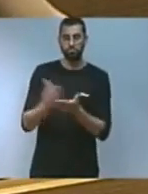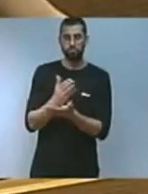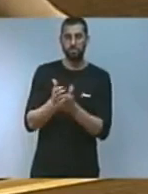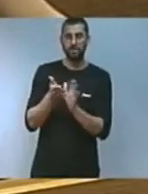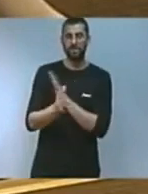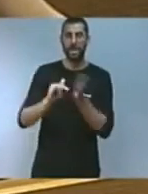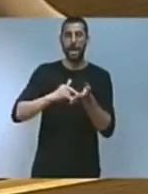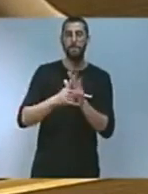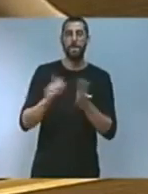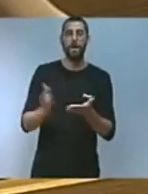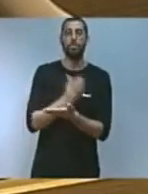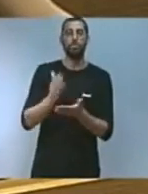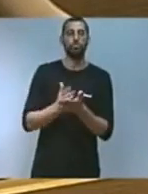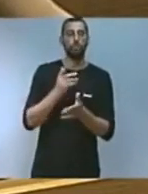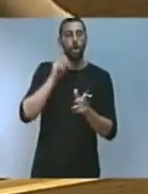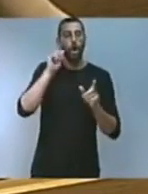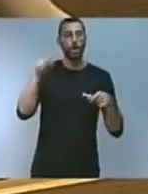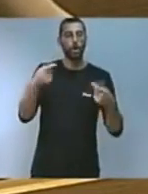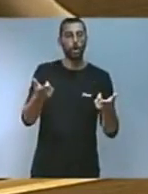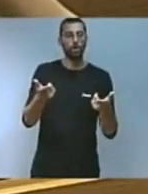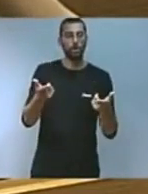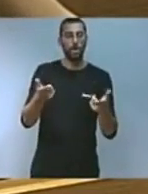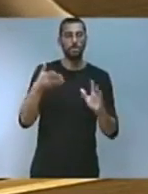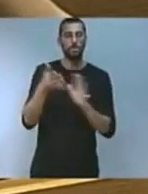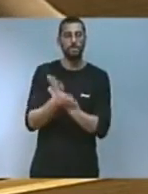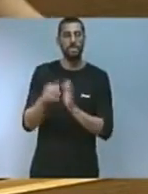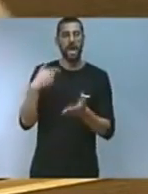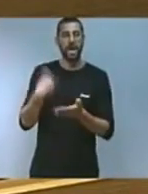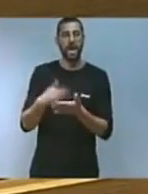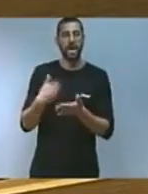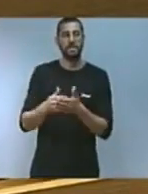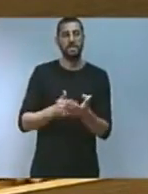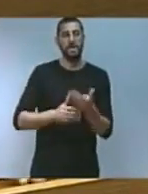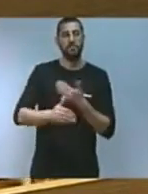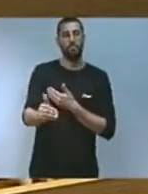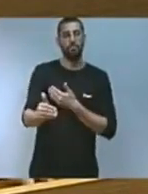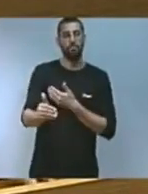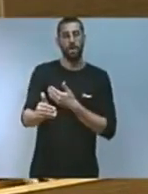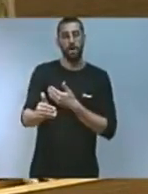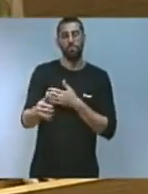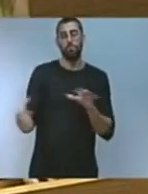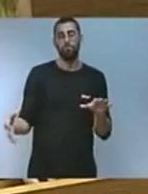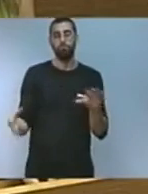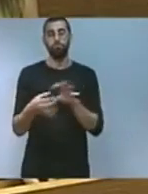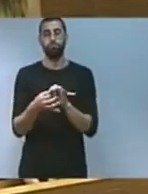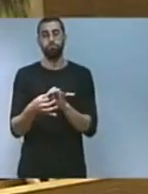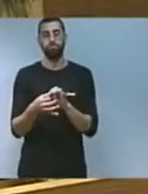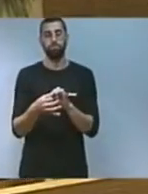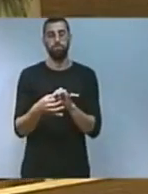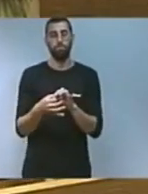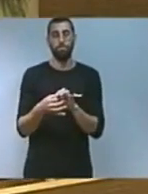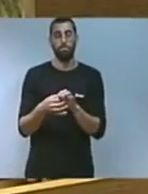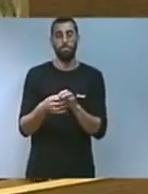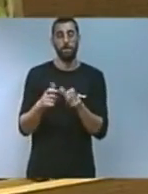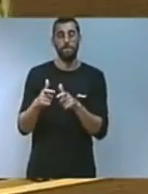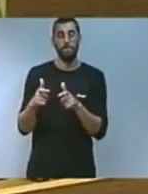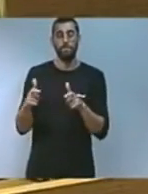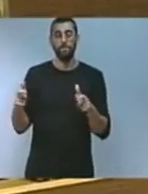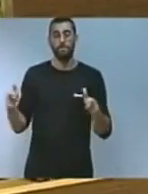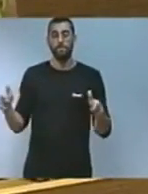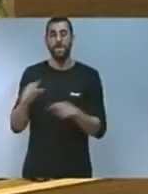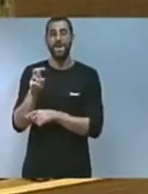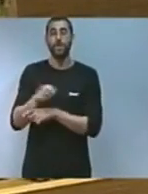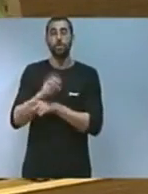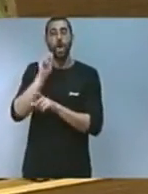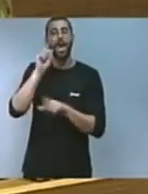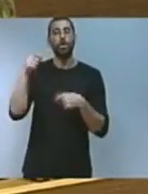ecològica és garantia de futur i de relleu alinear-se amb la tendència creixent de la producció ecològica un